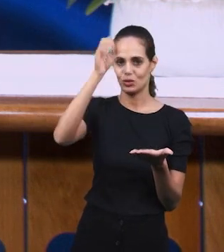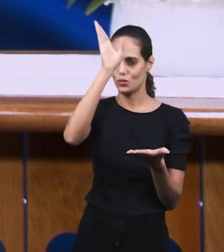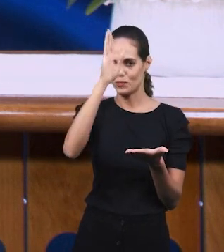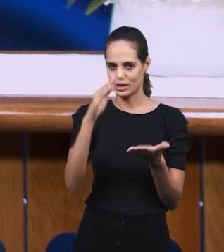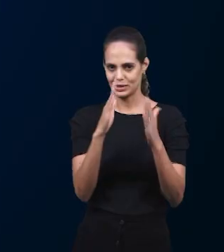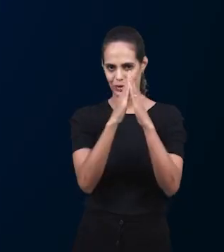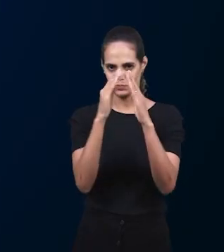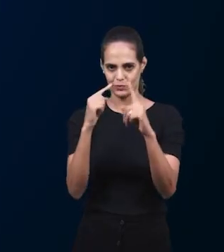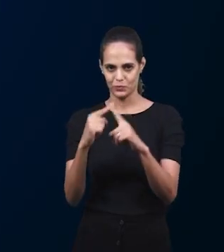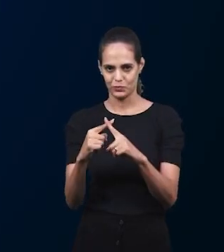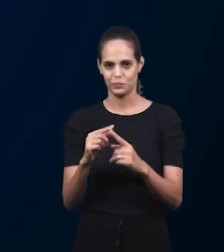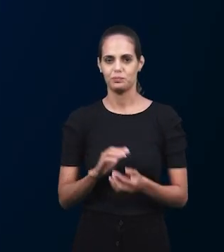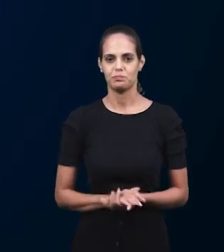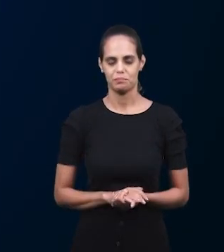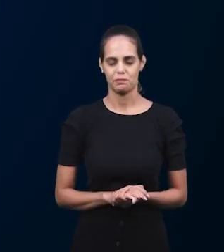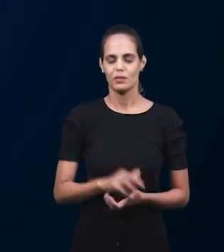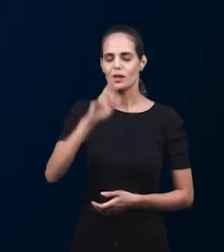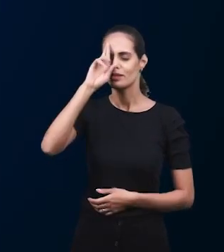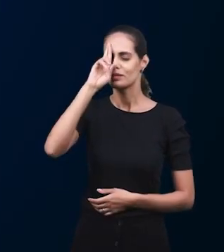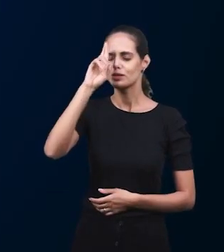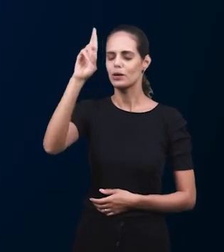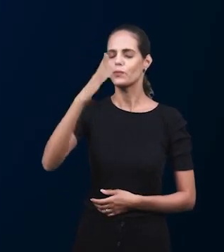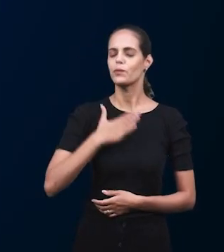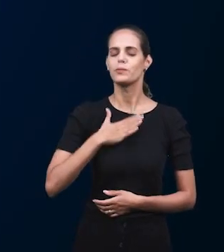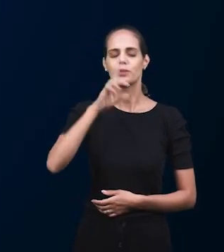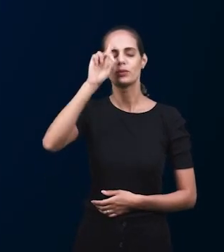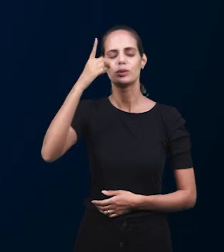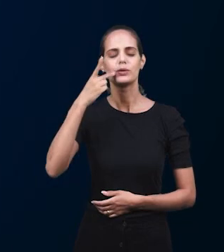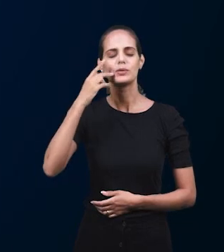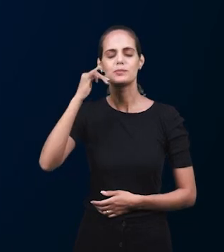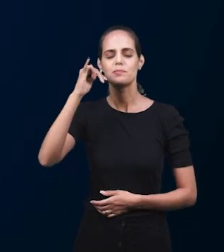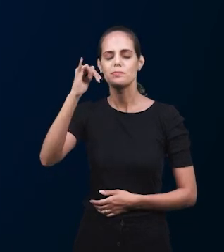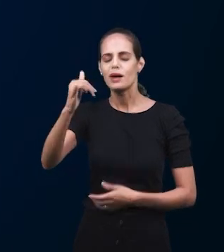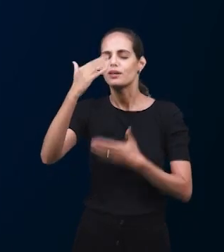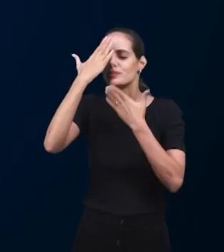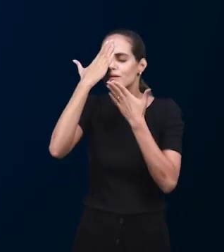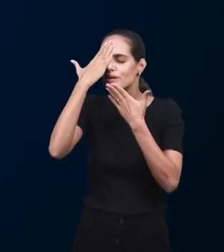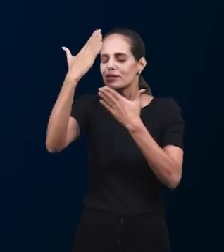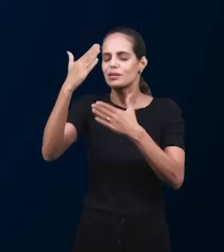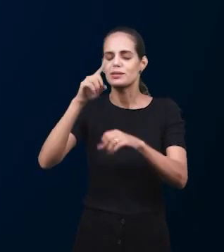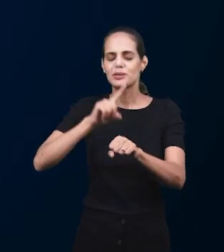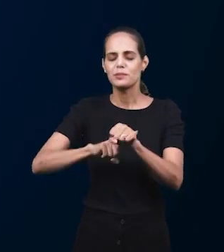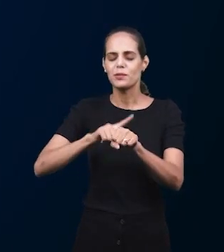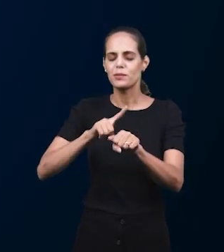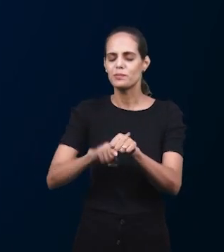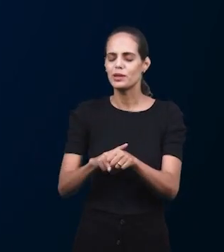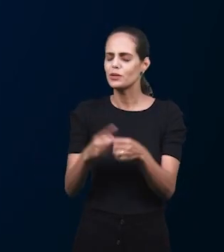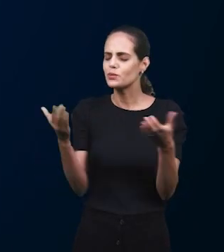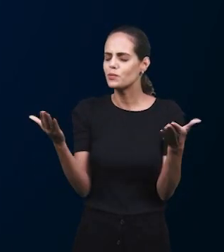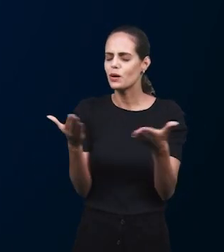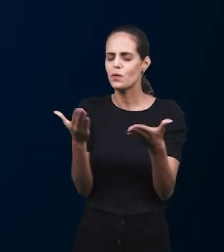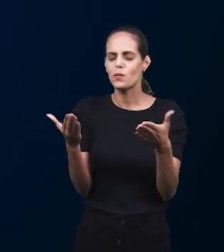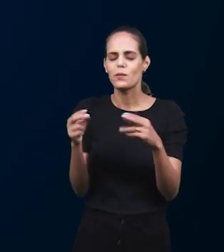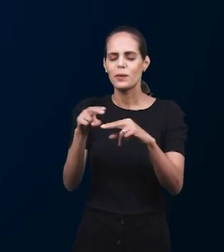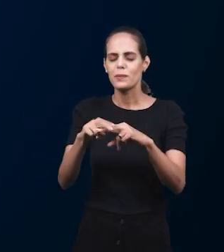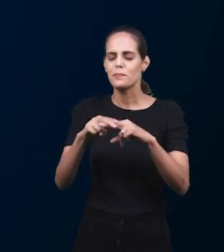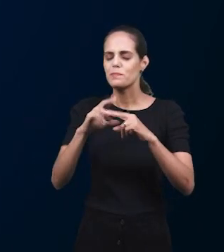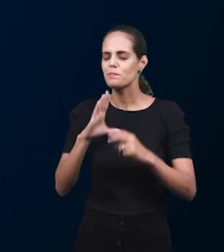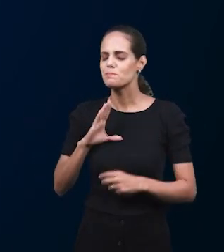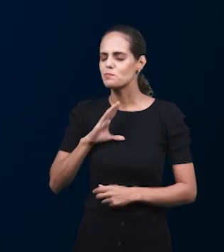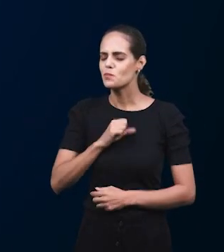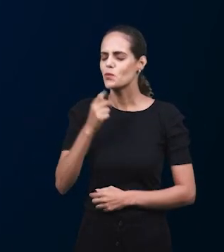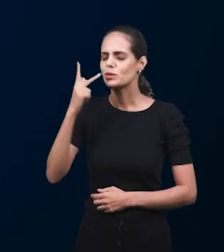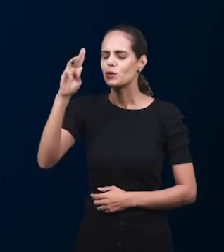Бразилии, Господь наш Бог и Отец мы славим Тебя в этот момент за Твою великую любовь, за Твою